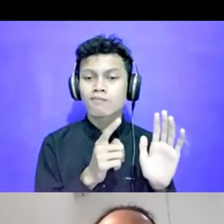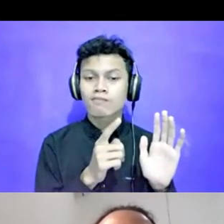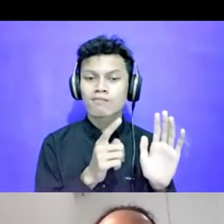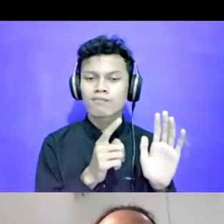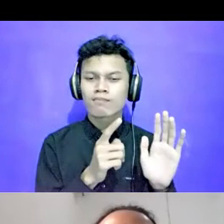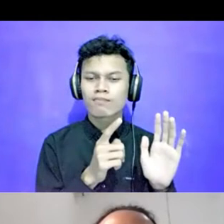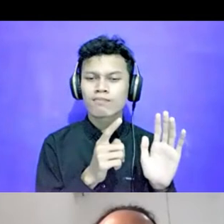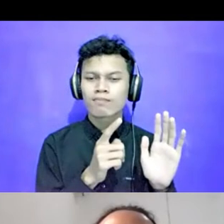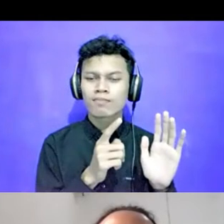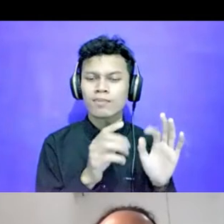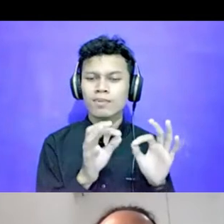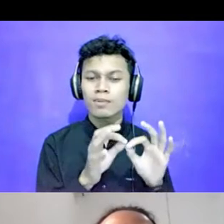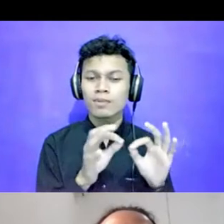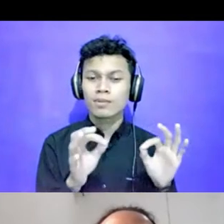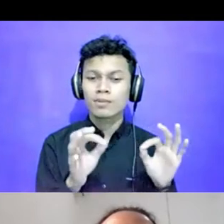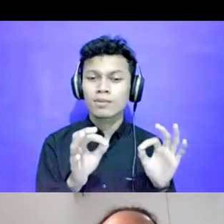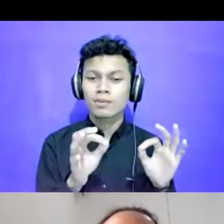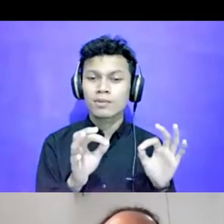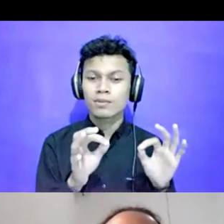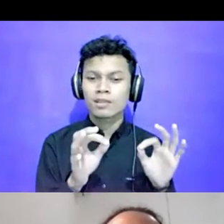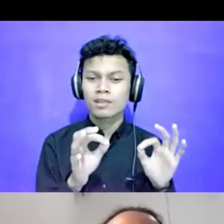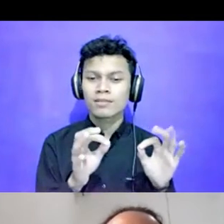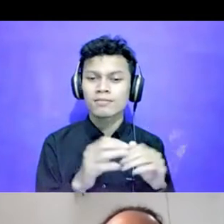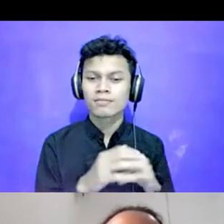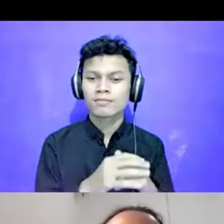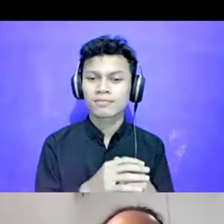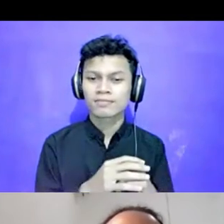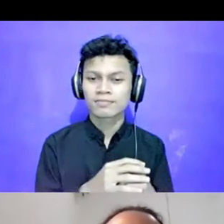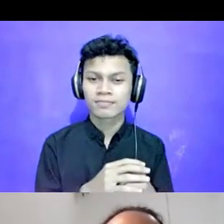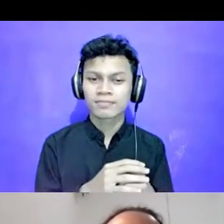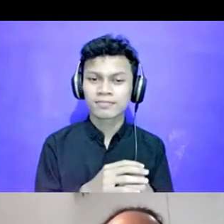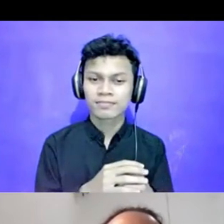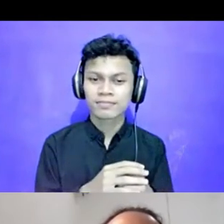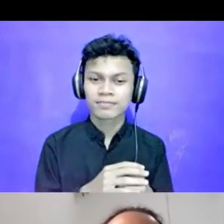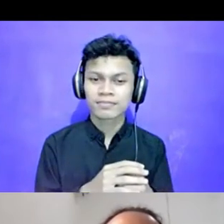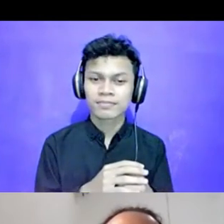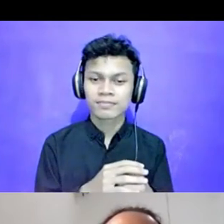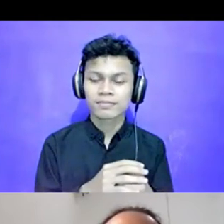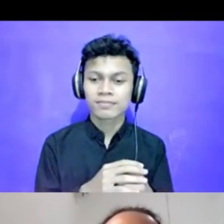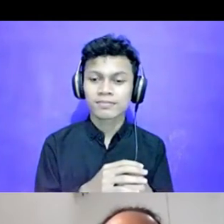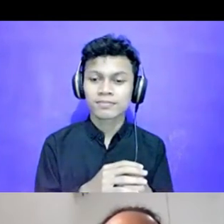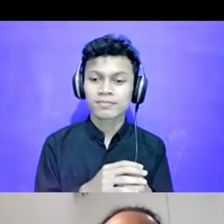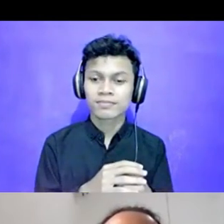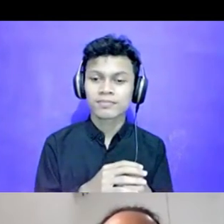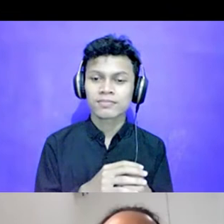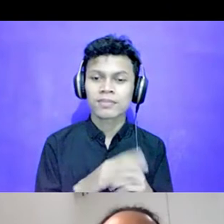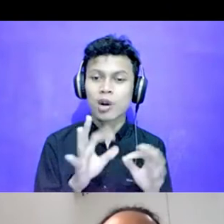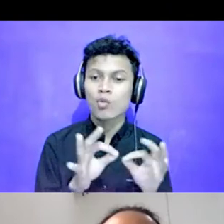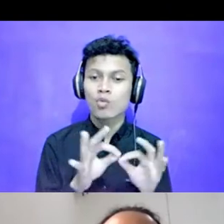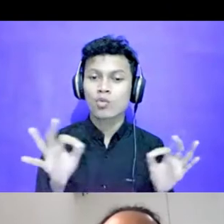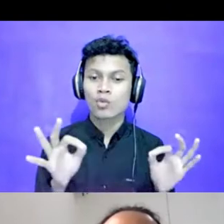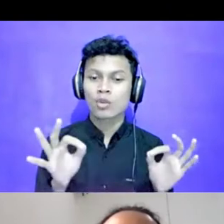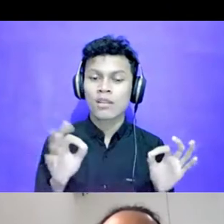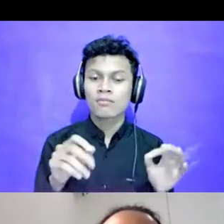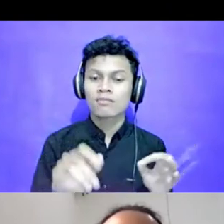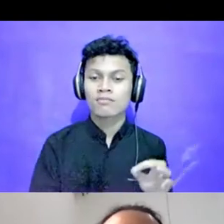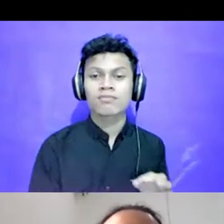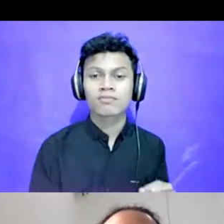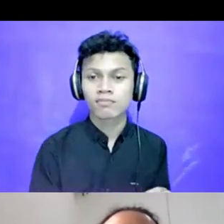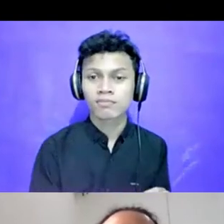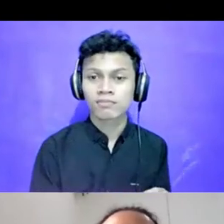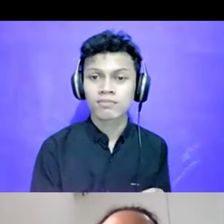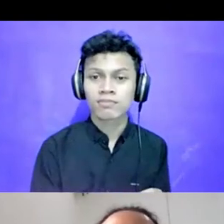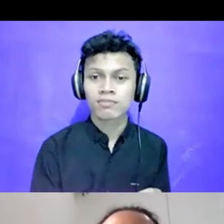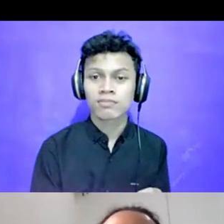dari penggunaan anggaran. Ada resiko sedang, resiko tinggi, dan resiko